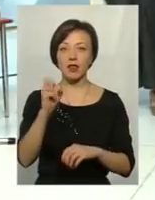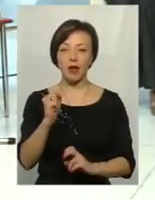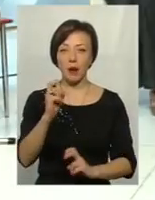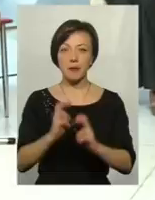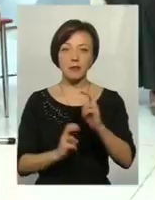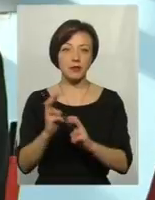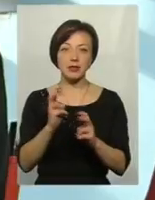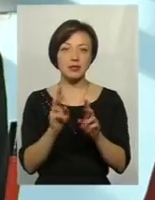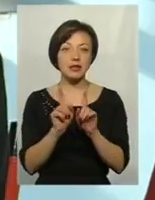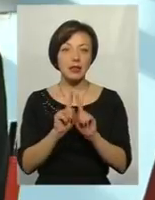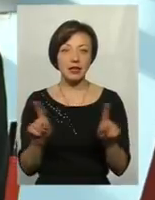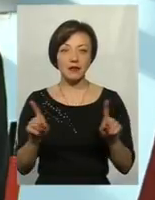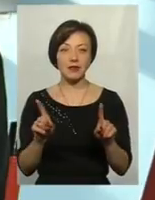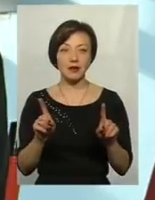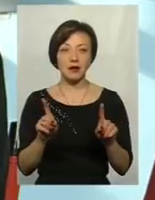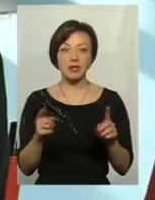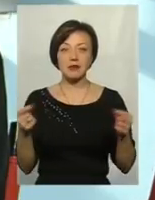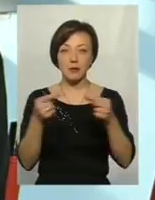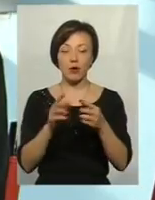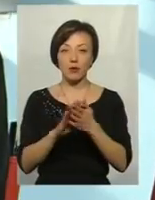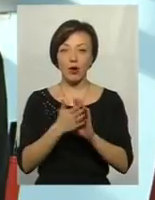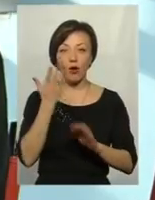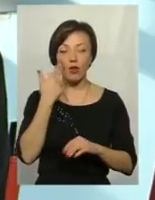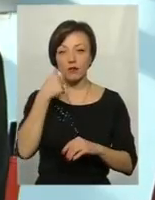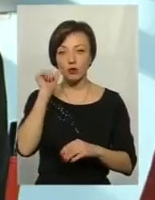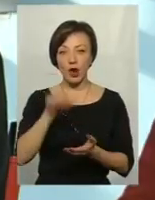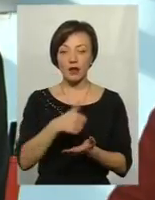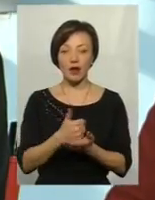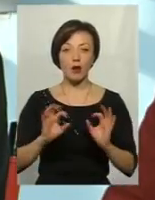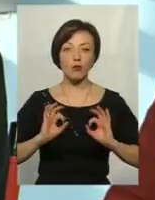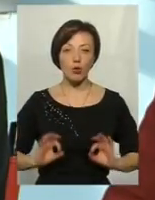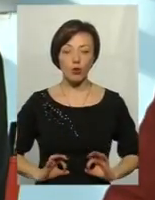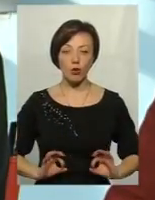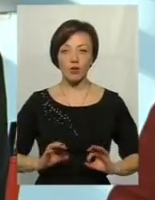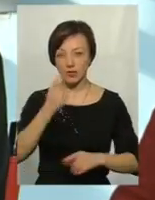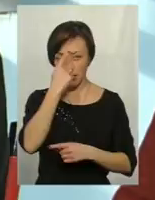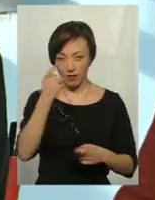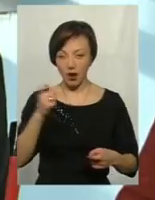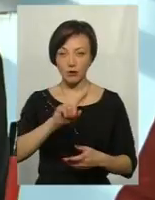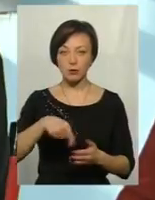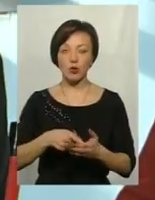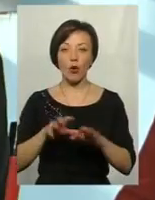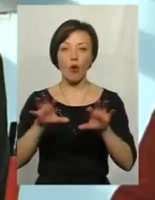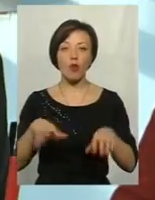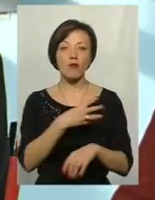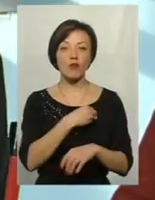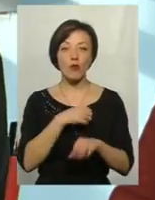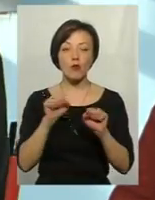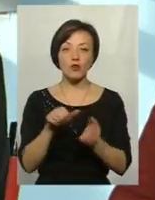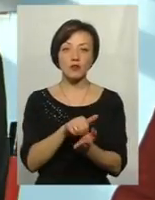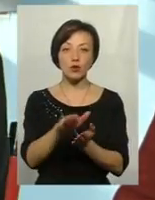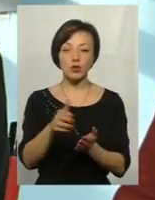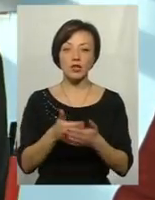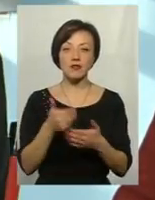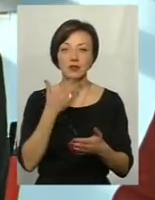дивним збігом обставин, це не шлях розвитку. Коли вчора генеральний прокурор заявляє, що міського голову Львови можуть відсторонити